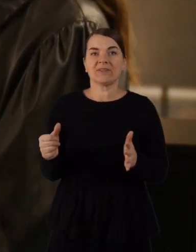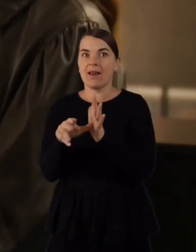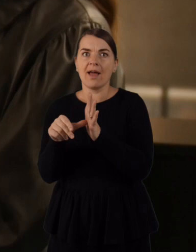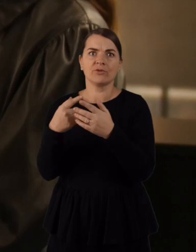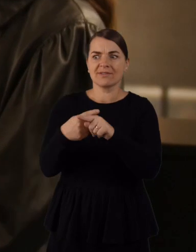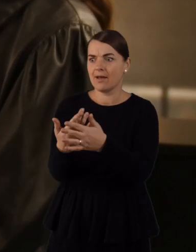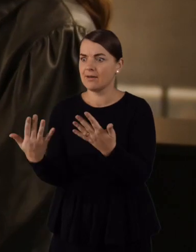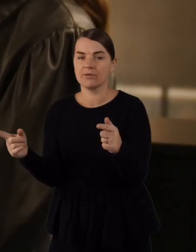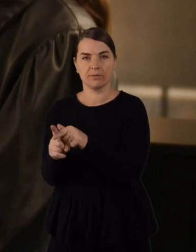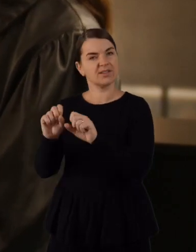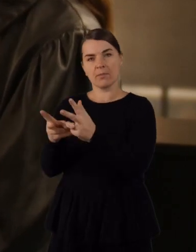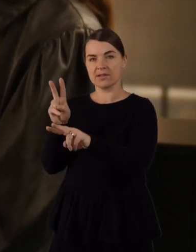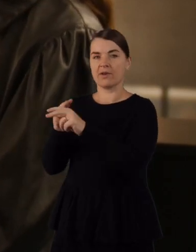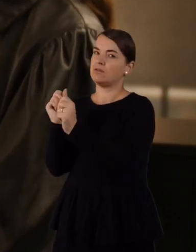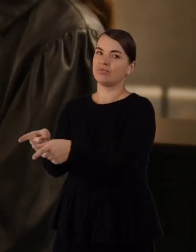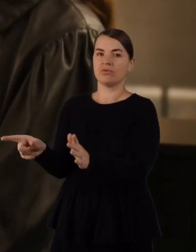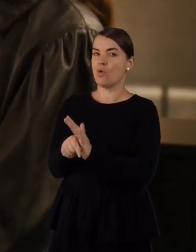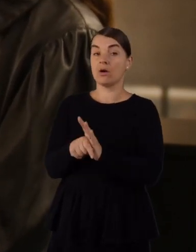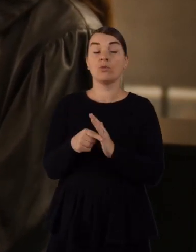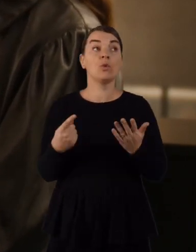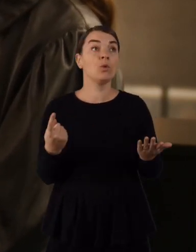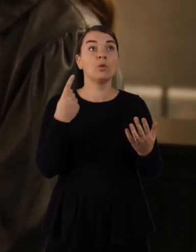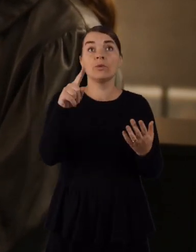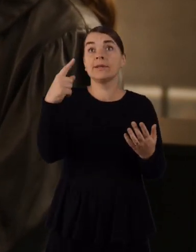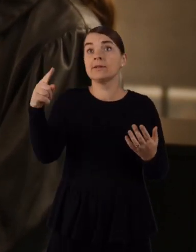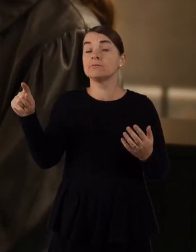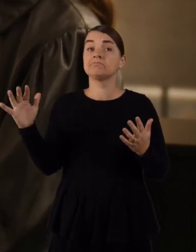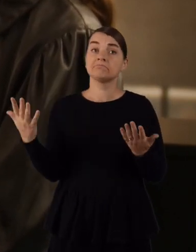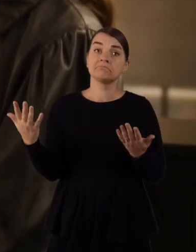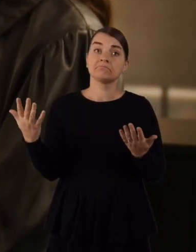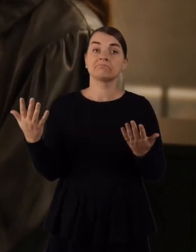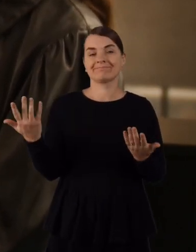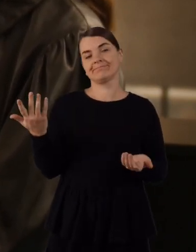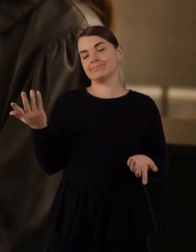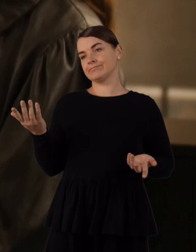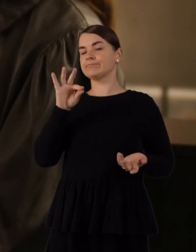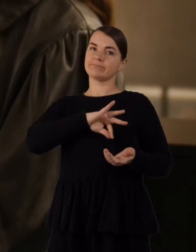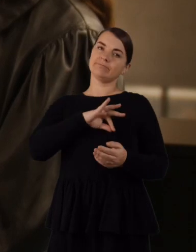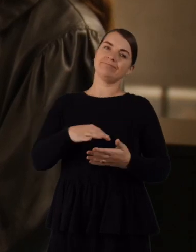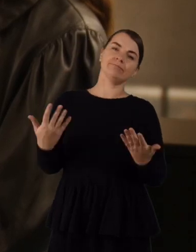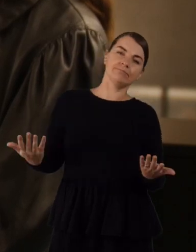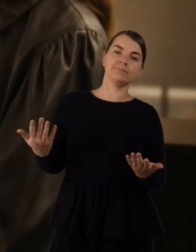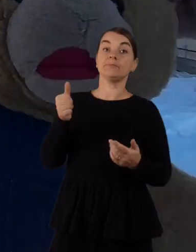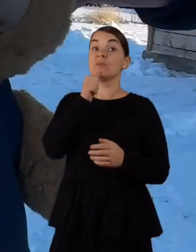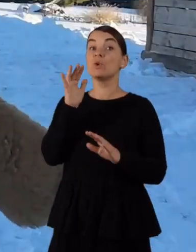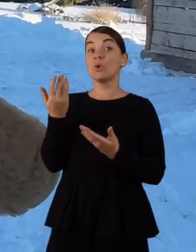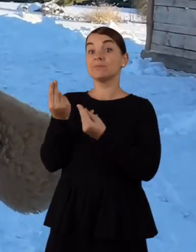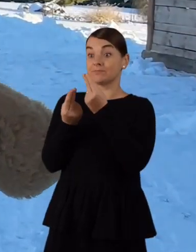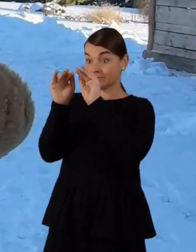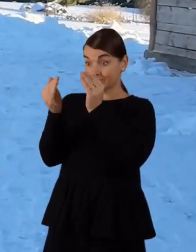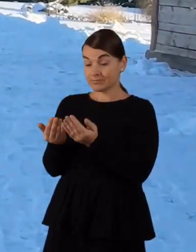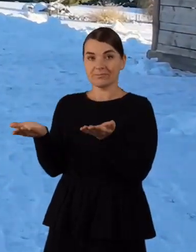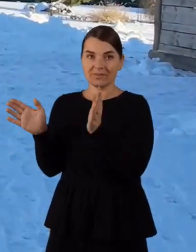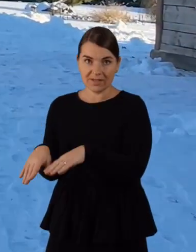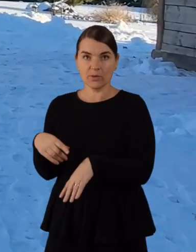elektroniką, tai čia net klausimo nėra. O daugiau naudojam saikingai, jeigu reikia žaistų, lieka, pavyzdžiui, pas